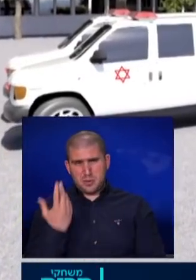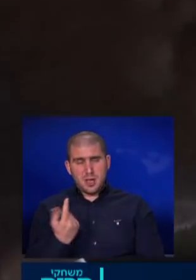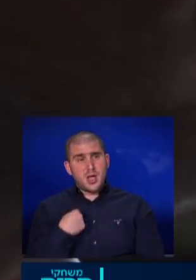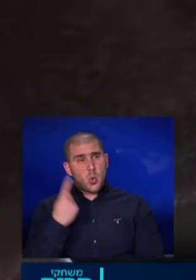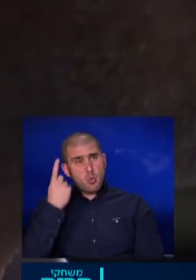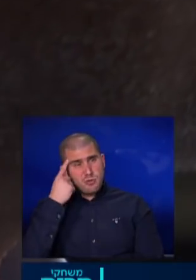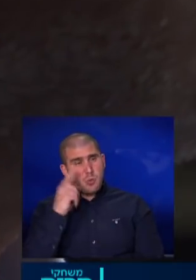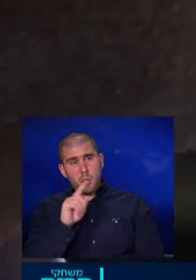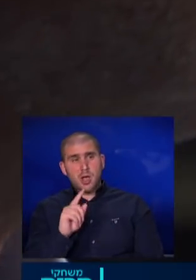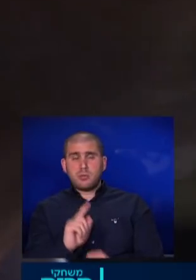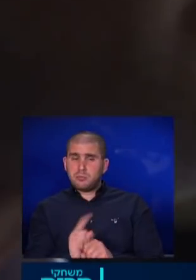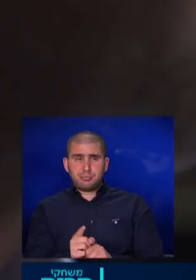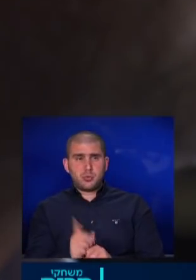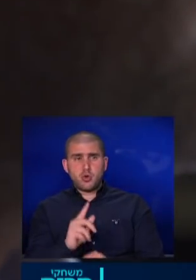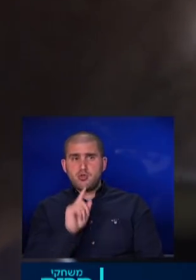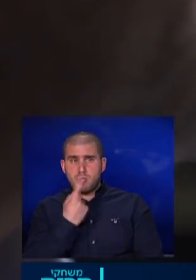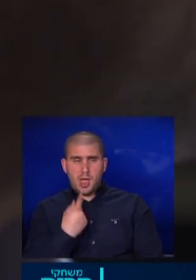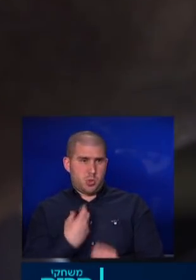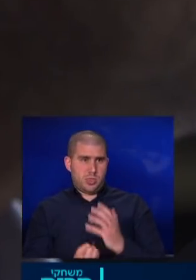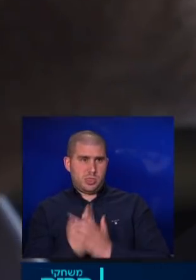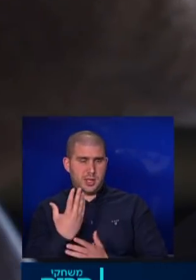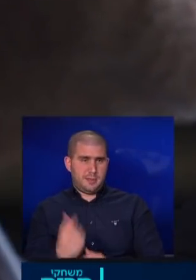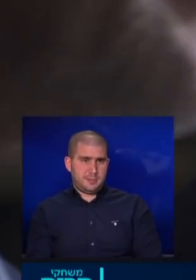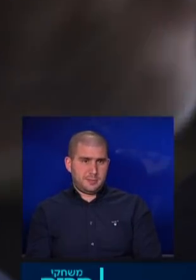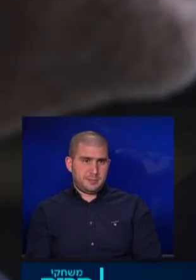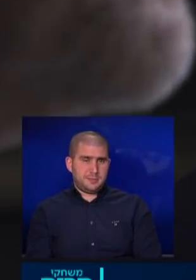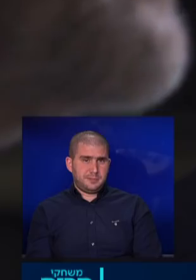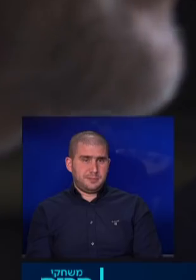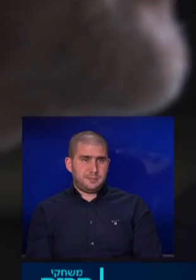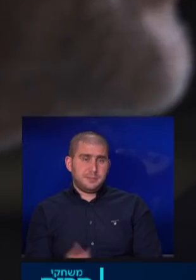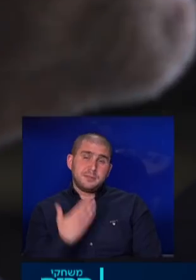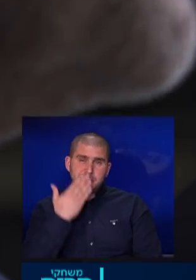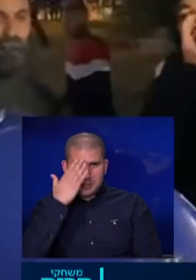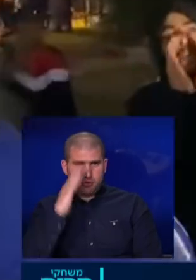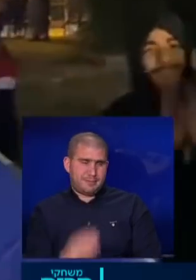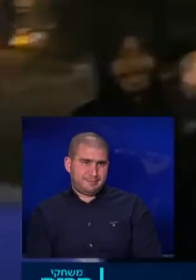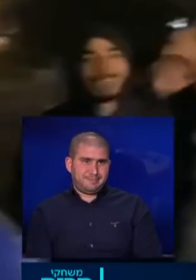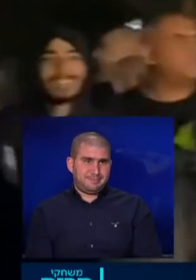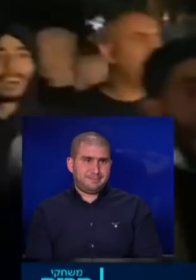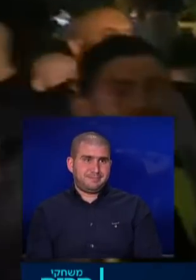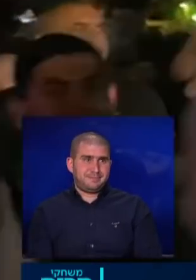חושב יכול להיות תוך שנה אנחנו נקים את זה בעזרת השם